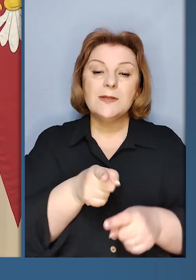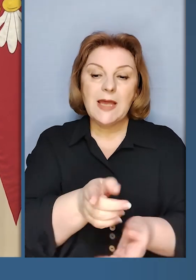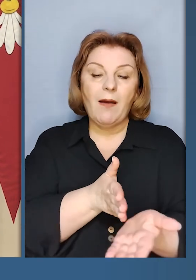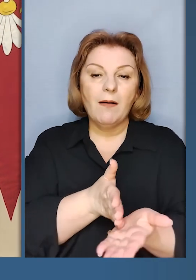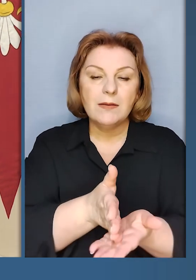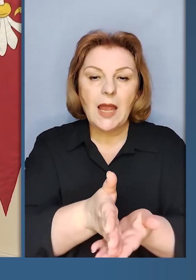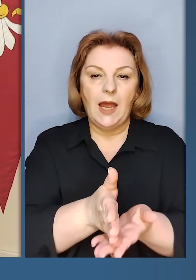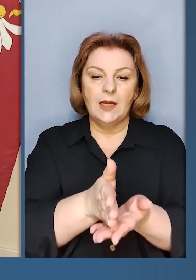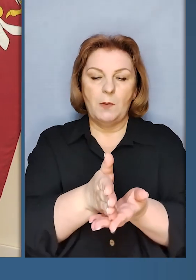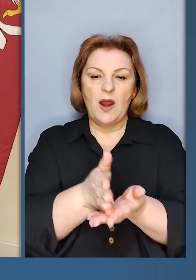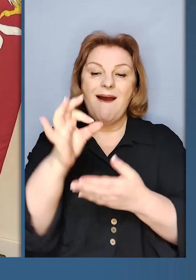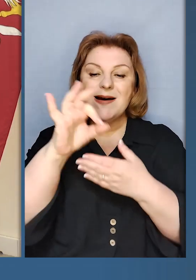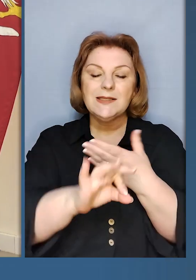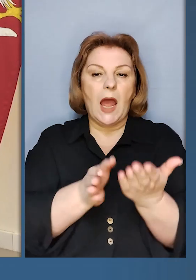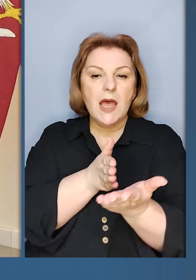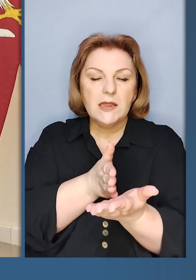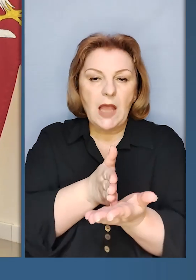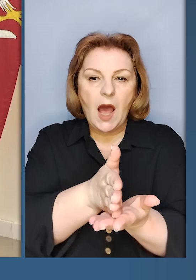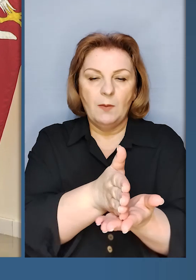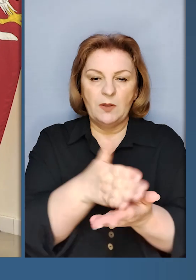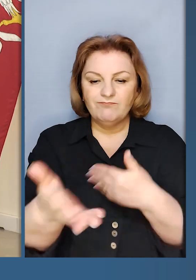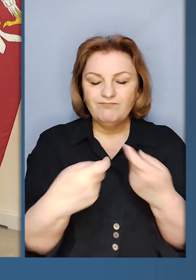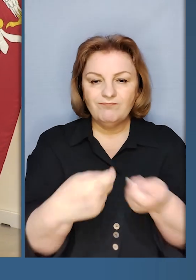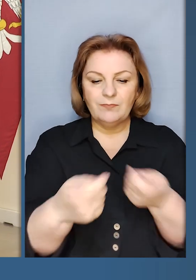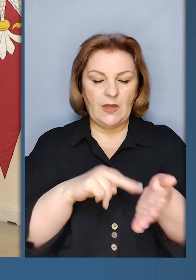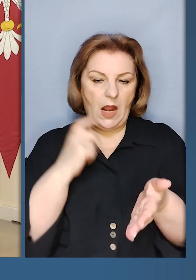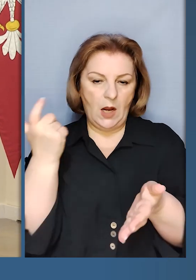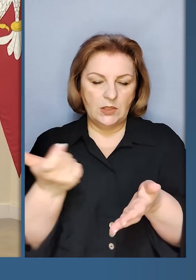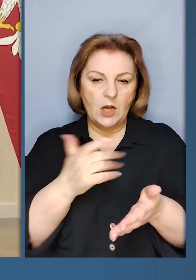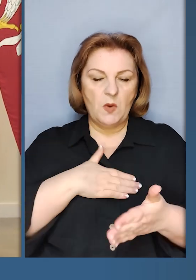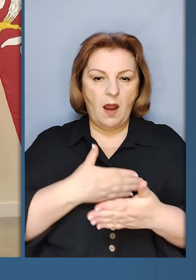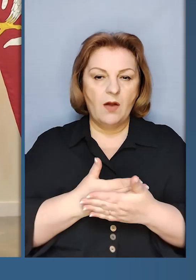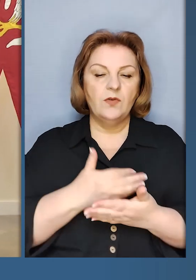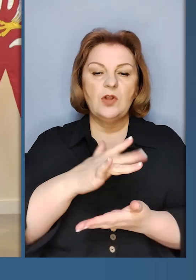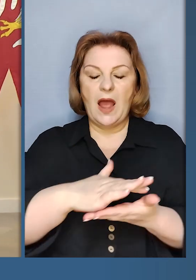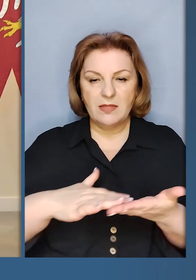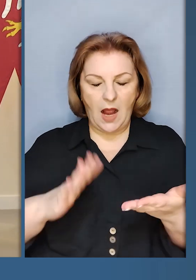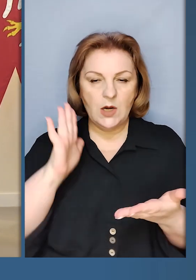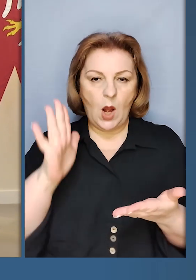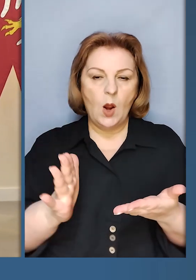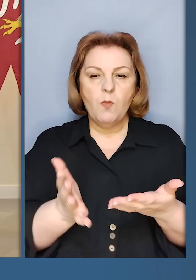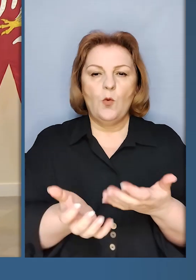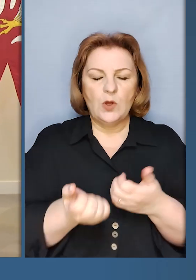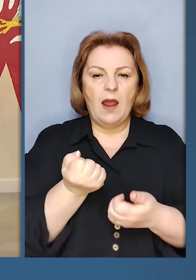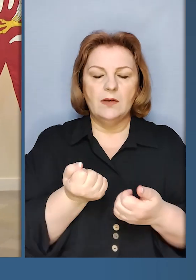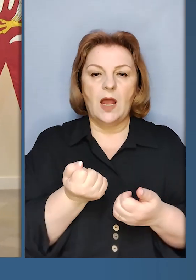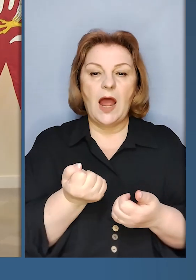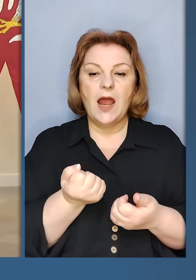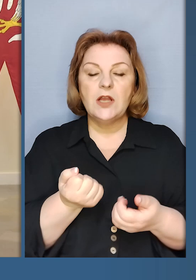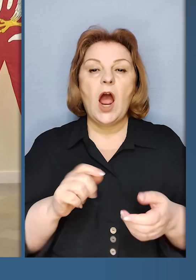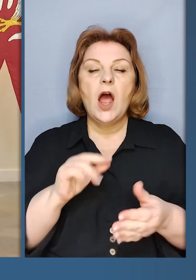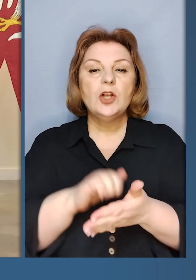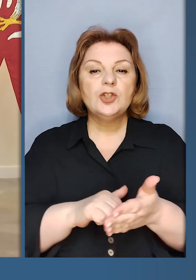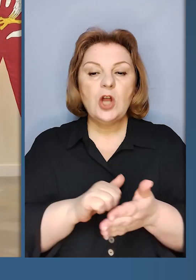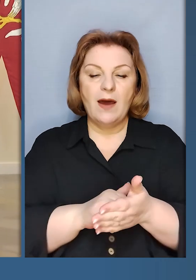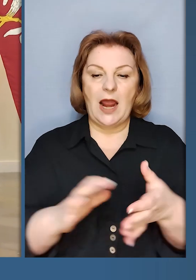напрямок, західний напрямок економічної активності України і надалі буде утриманий. Почерез її членство